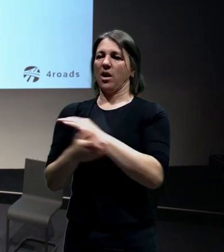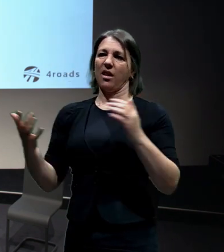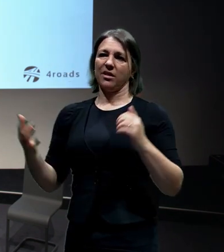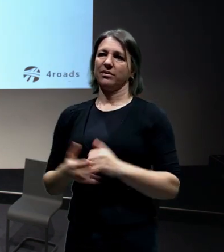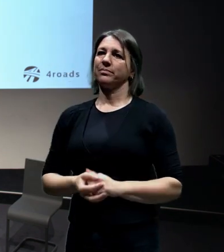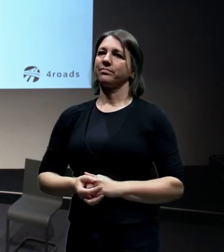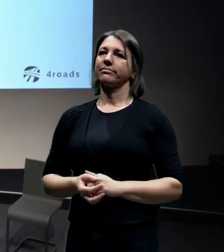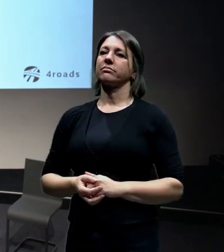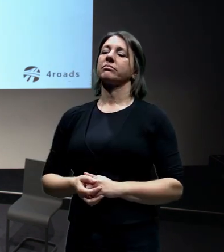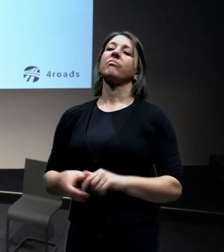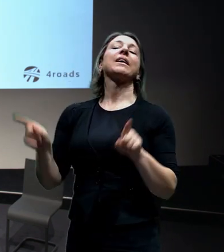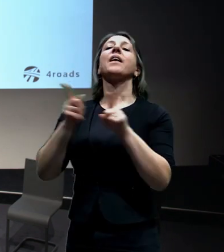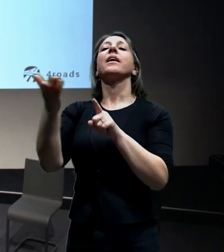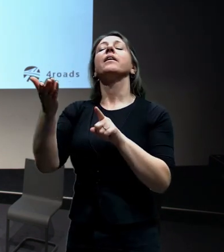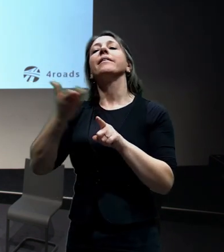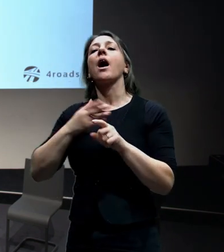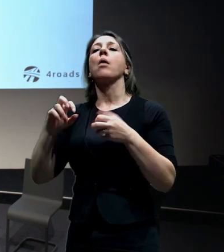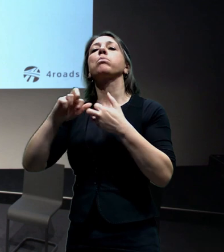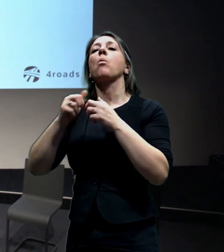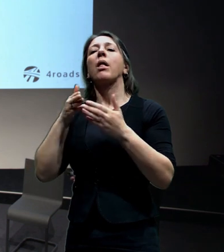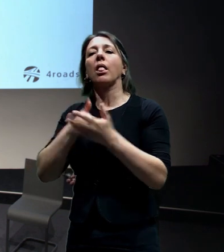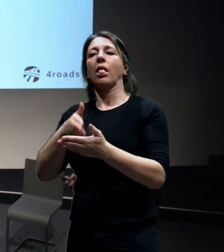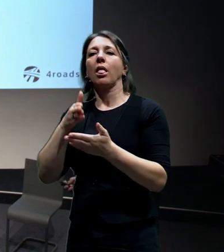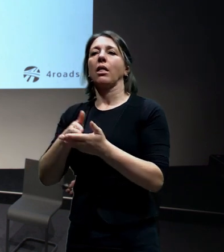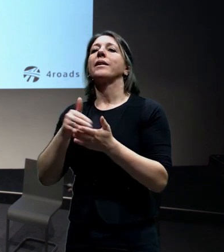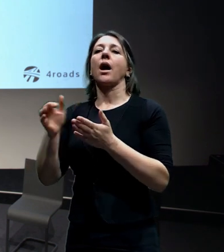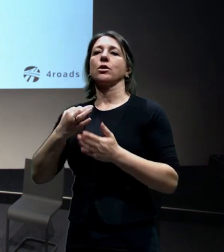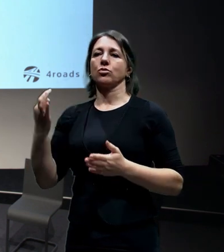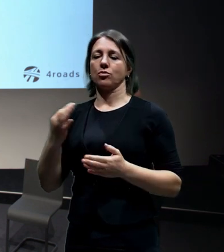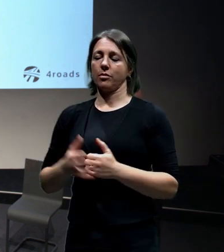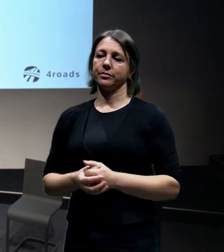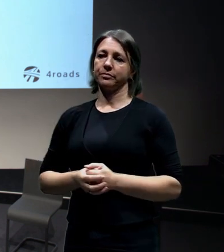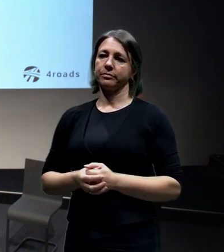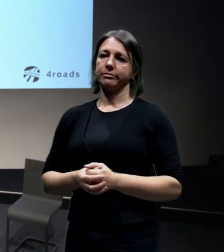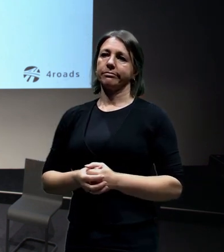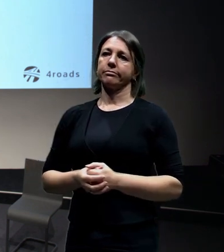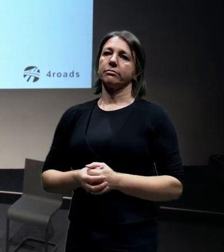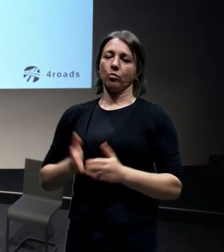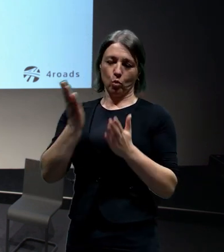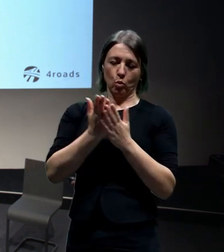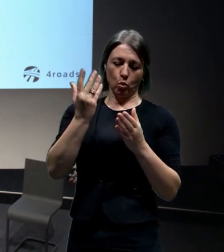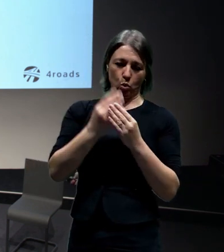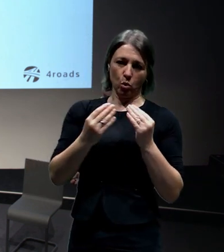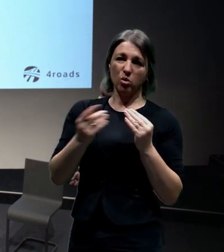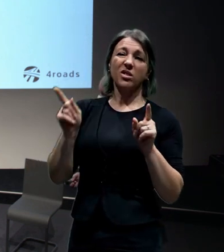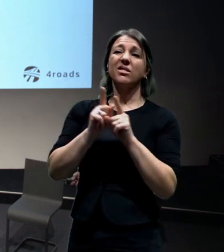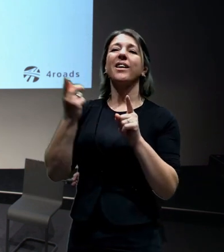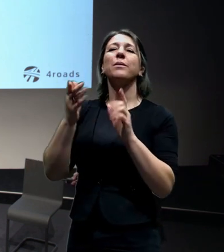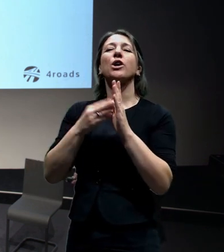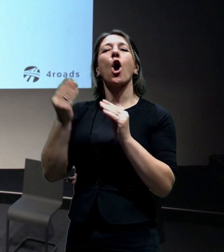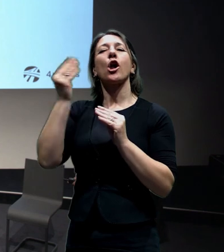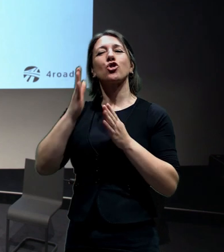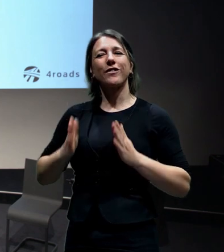Dalšími eliminačními faktory jsou, jak už jsem zmiňoval, neexistence oblízných tras ulic v